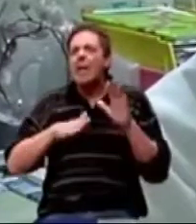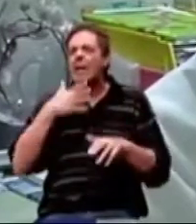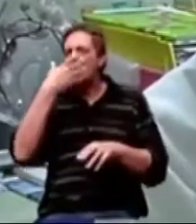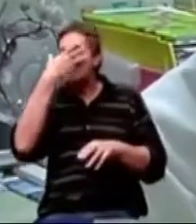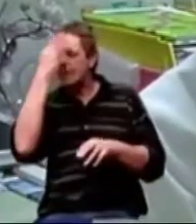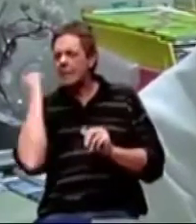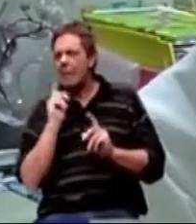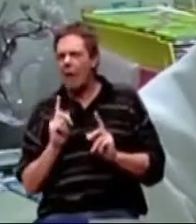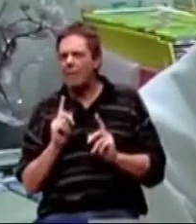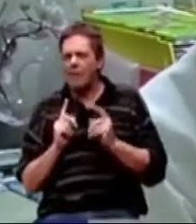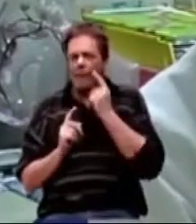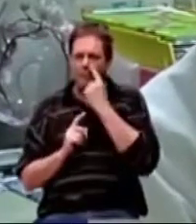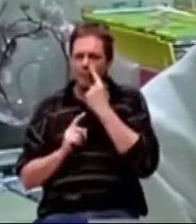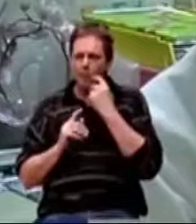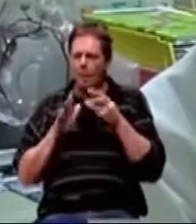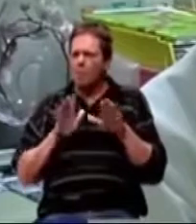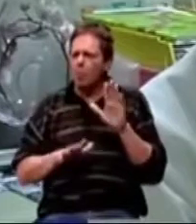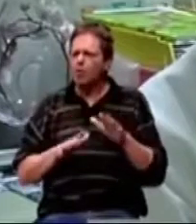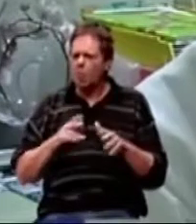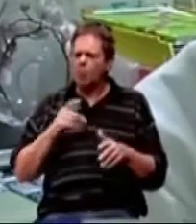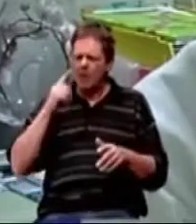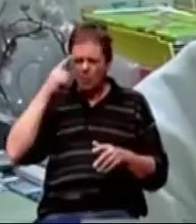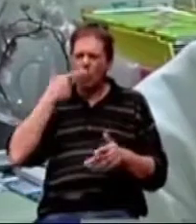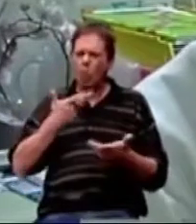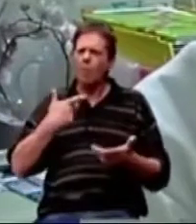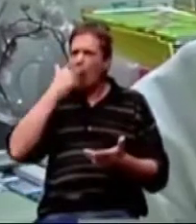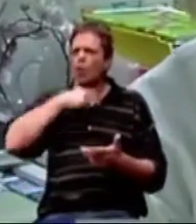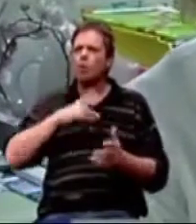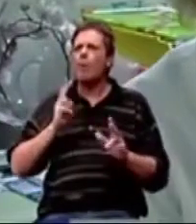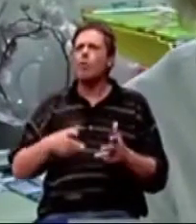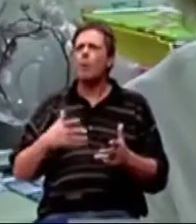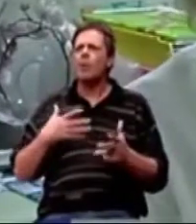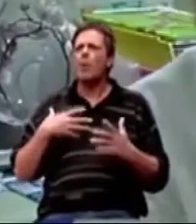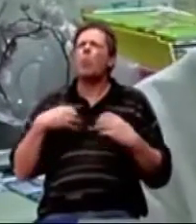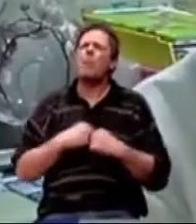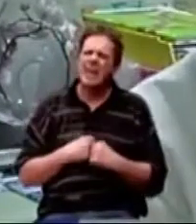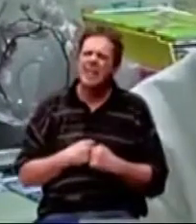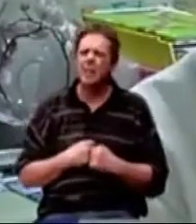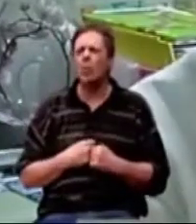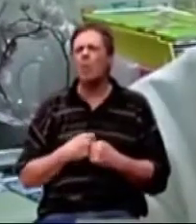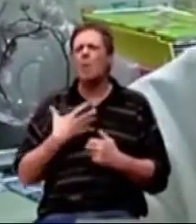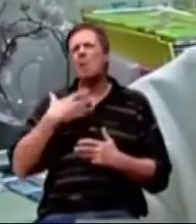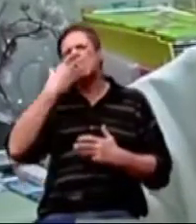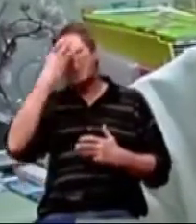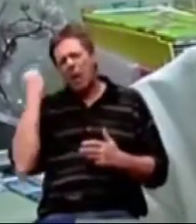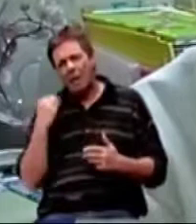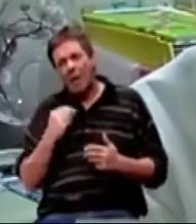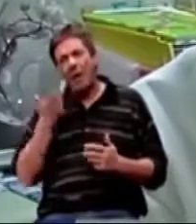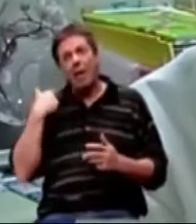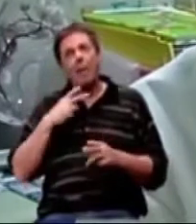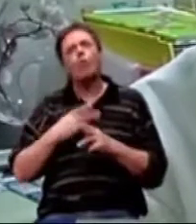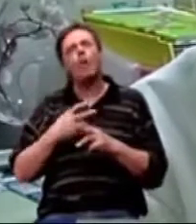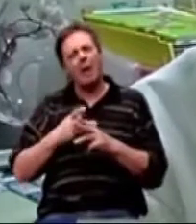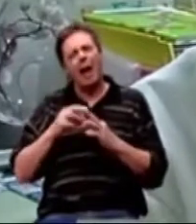da osoba može biti u depresiji i biti zaboravljiva ili može imati Alzheimer pa biti u depresiji radi